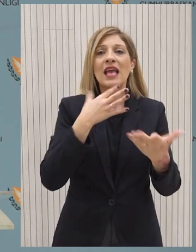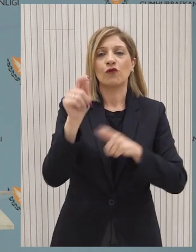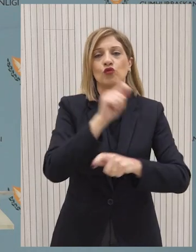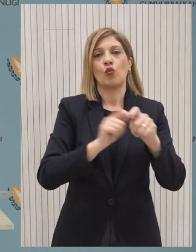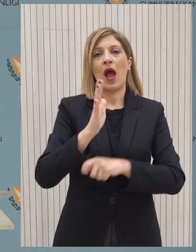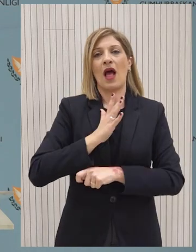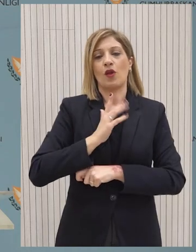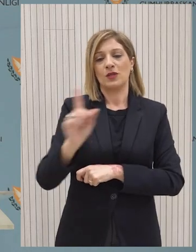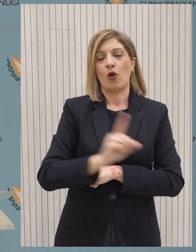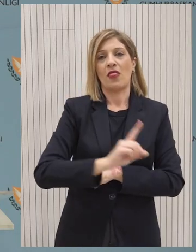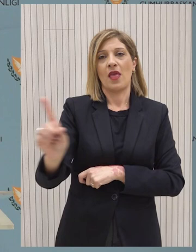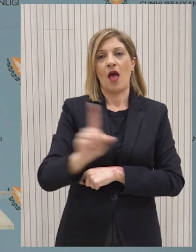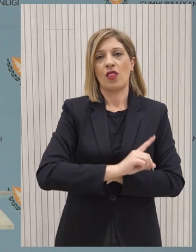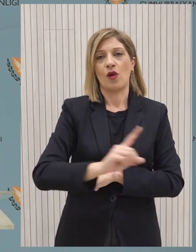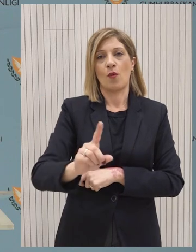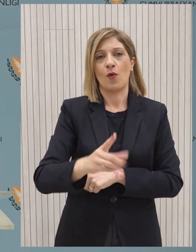ανθρωπιστική κρίση την οποία αντιβιώνω.